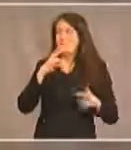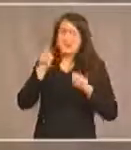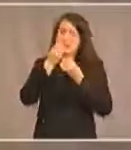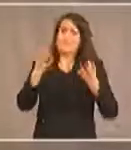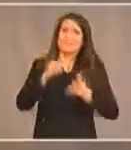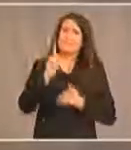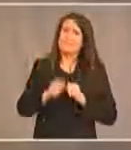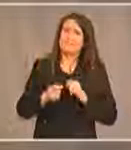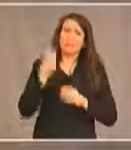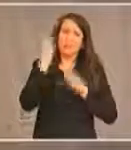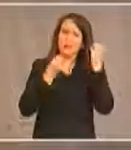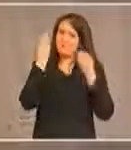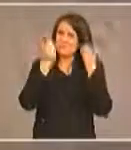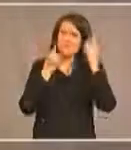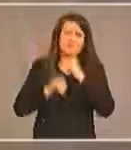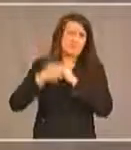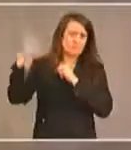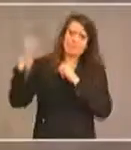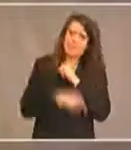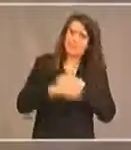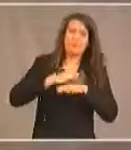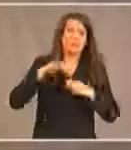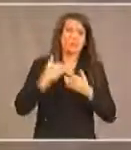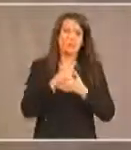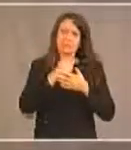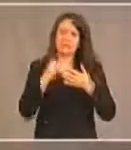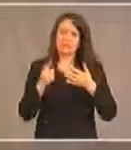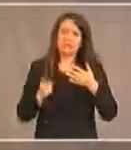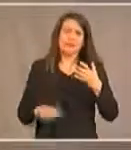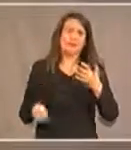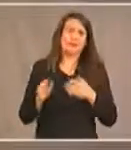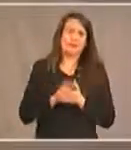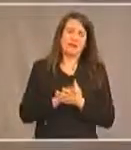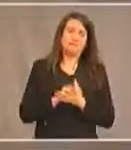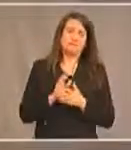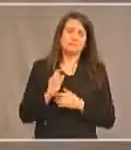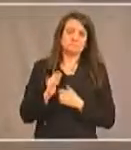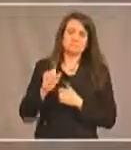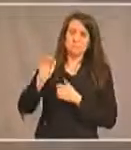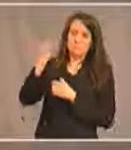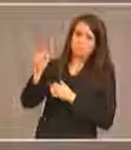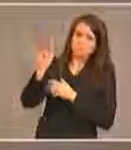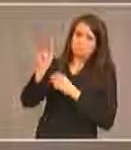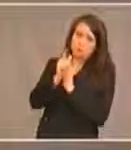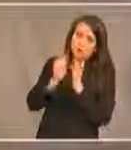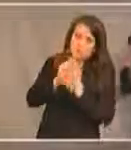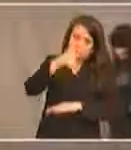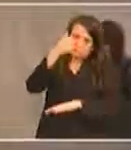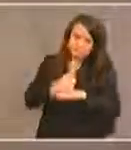pencher là-dessus sur tous ces éléments pour dans le cadre politique de la chose